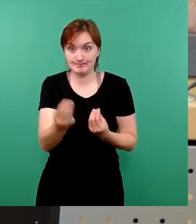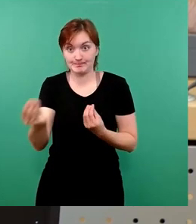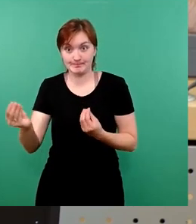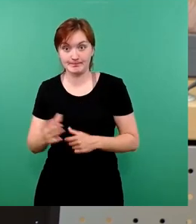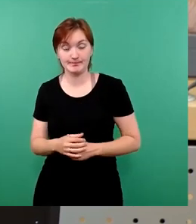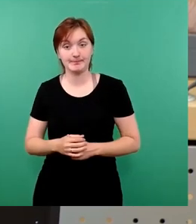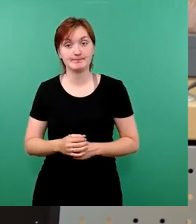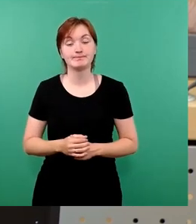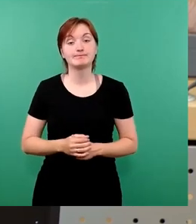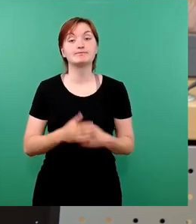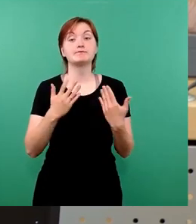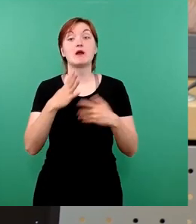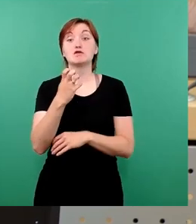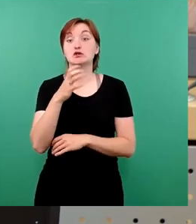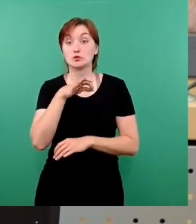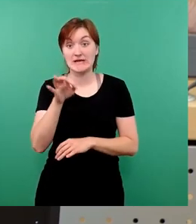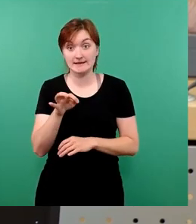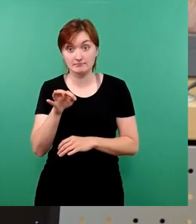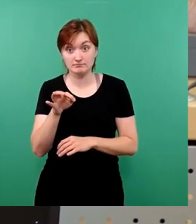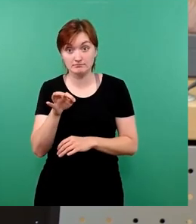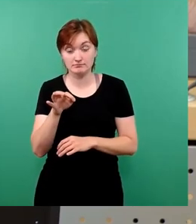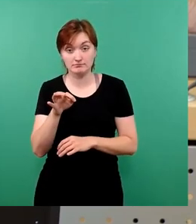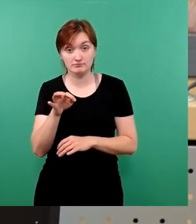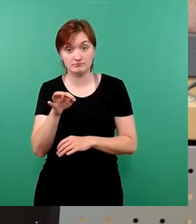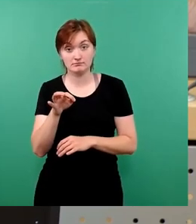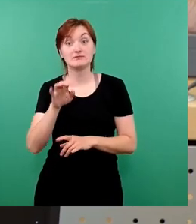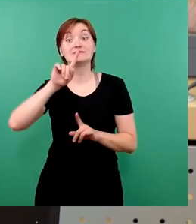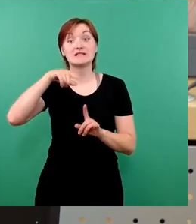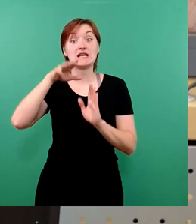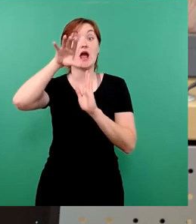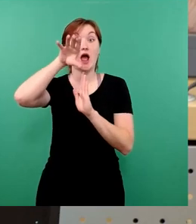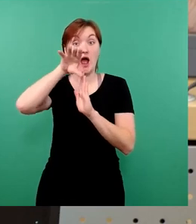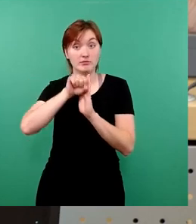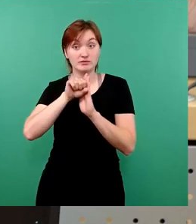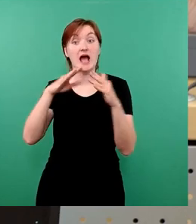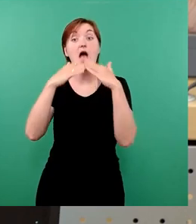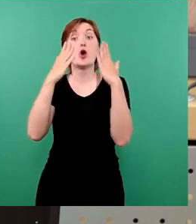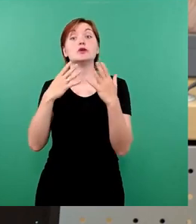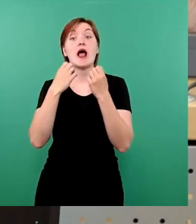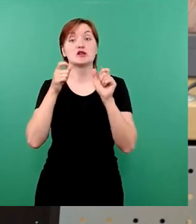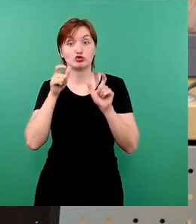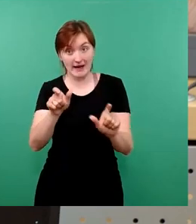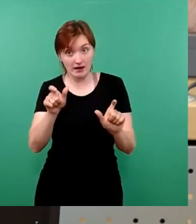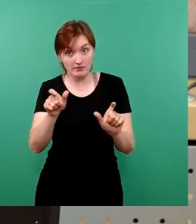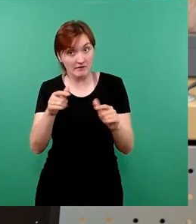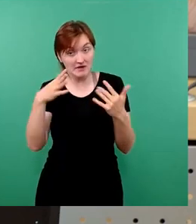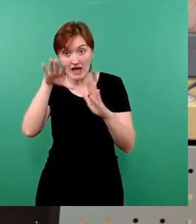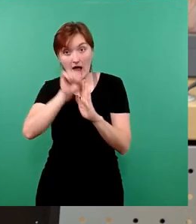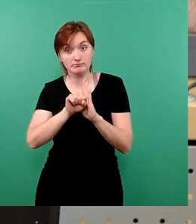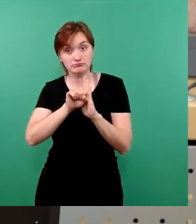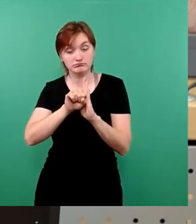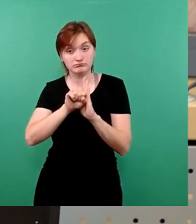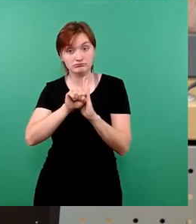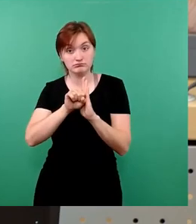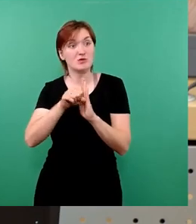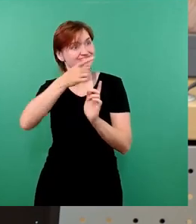40 Prozent wurde dann nochmal per Haushaltssparre was weggenommen. Und